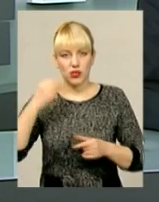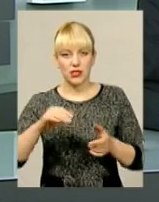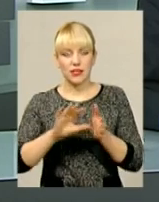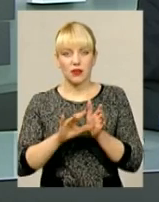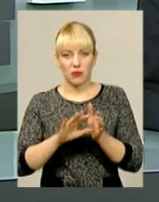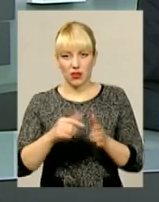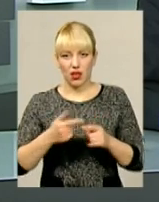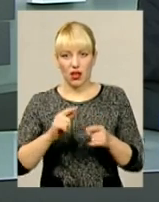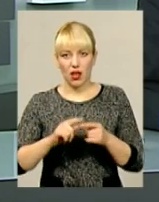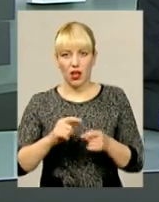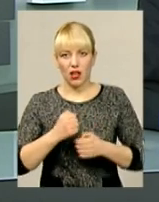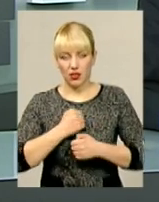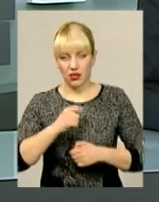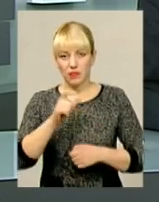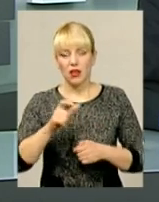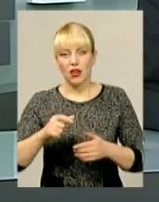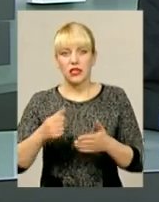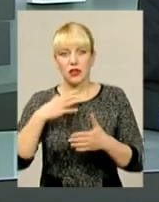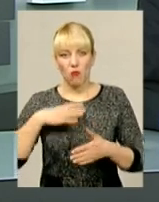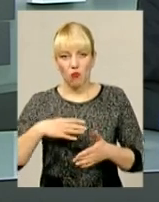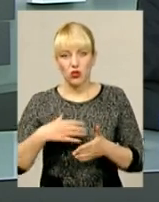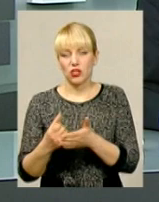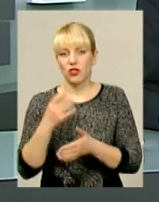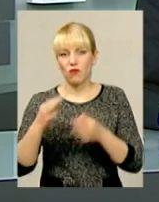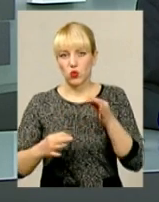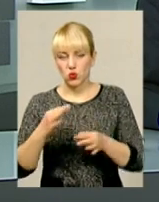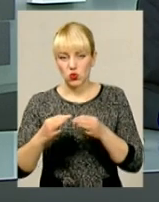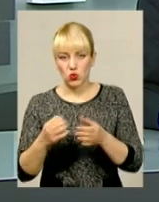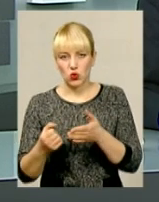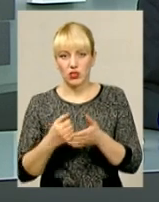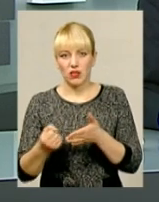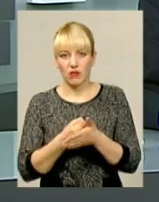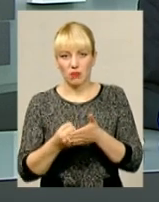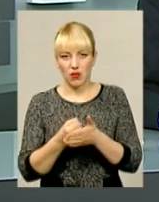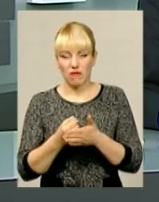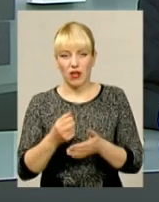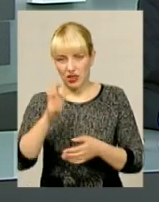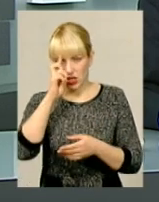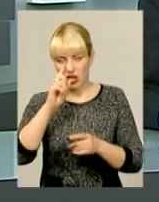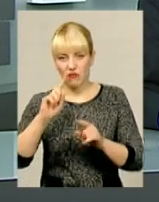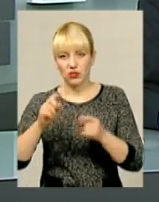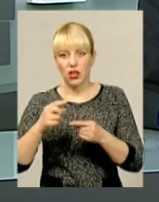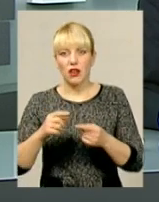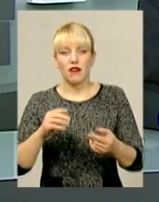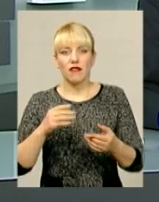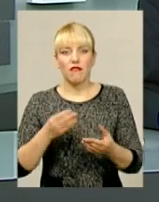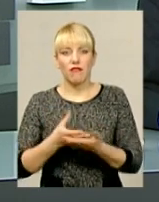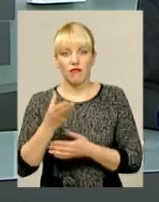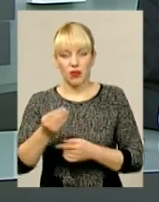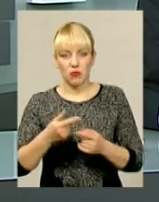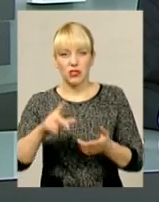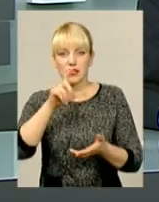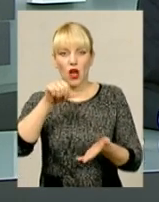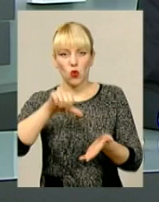змушені у суді вибивати обіцяних державою виплат. Йдеться про додаткову винагороду за безпосередню участь у бойових діях.